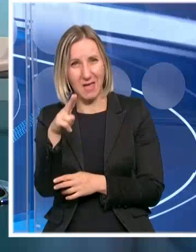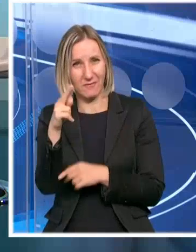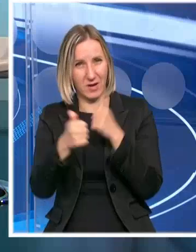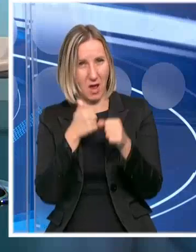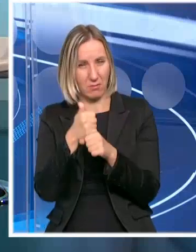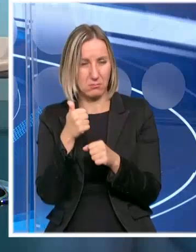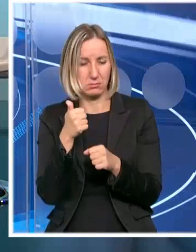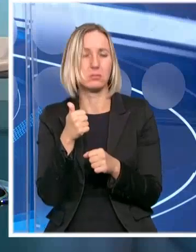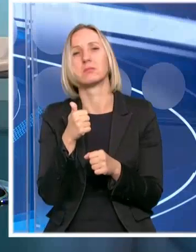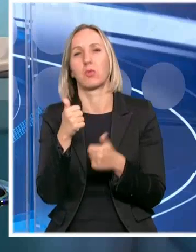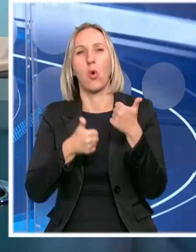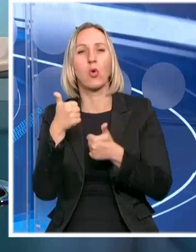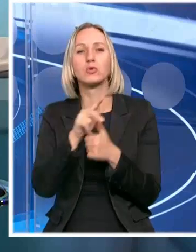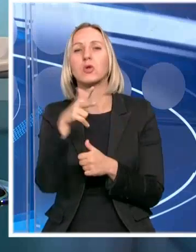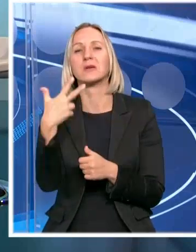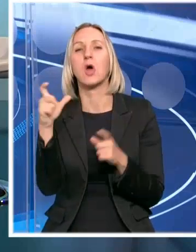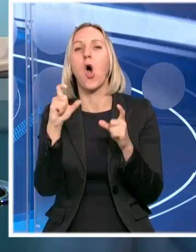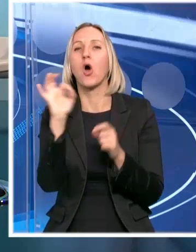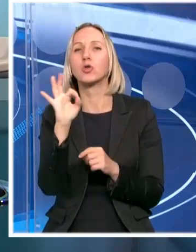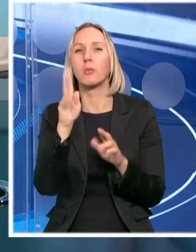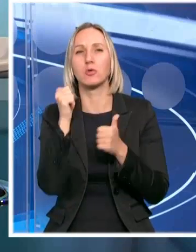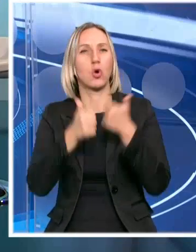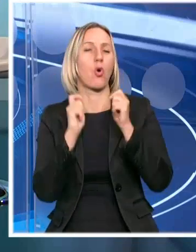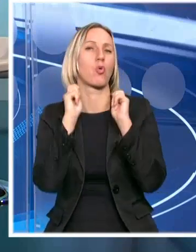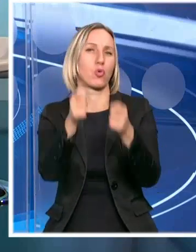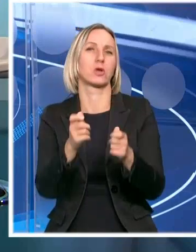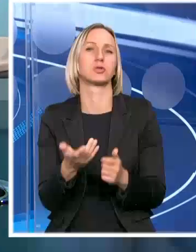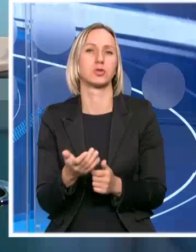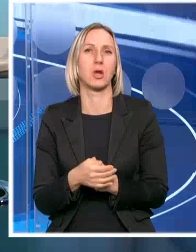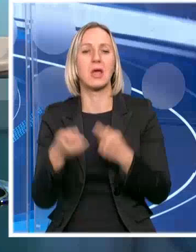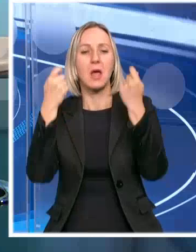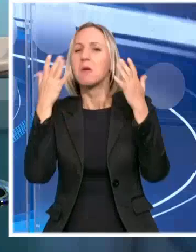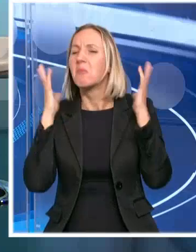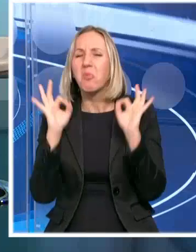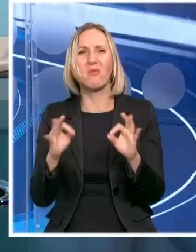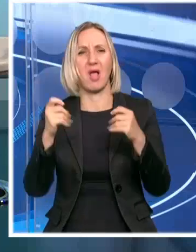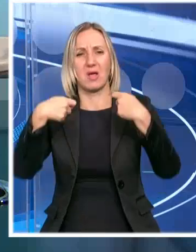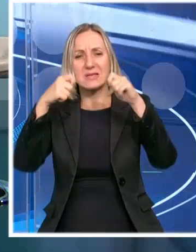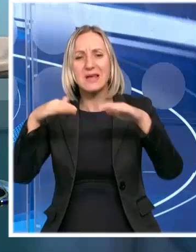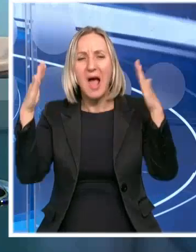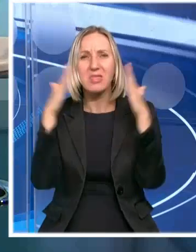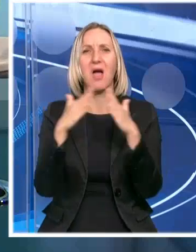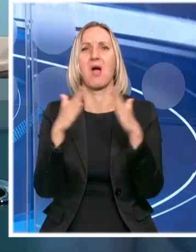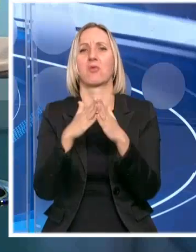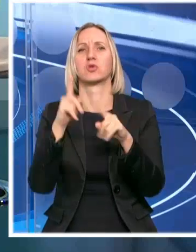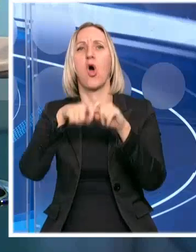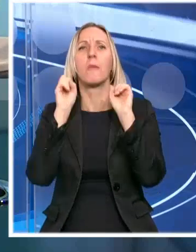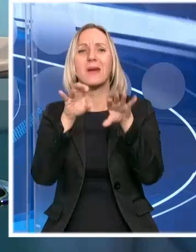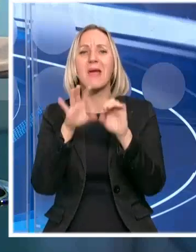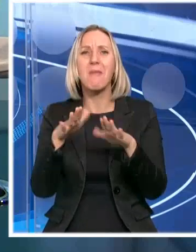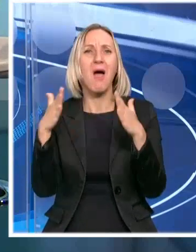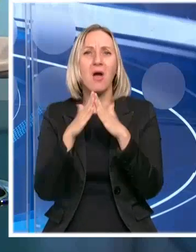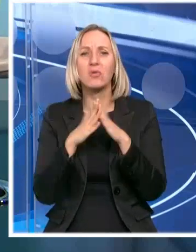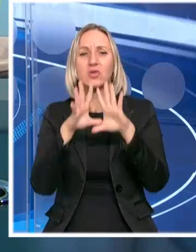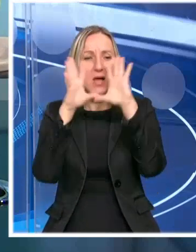je otvoren do 30. oktobera. To je jako važna stvar. Znači, bukvalno, izgradnja objekata, opremanje objekata, svi oni prateći sadržaj